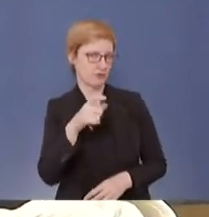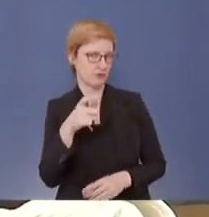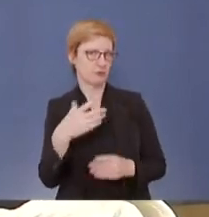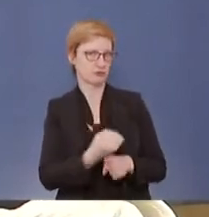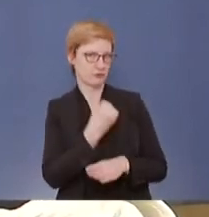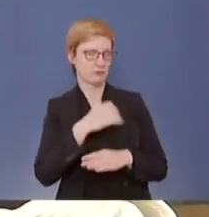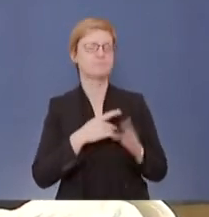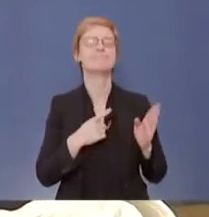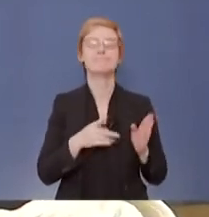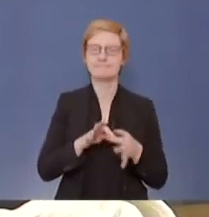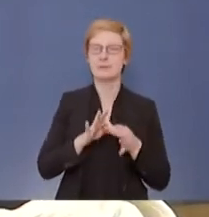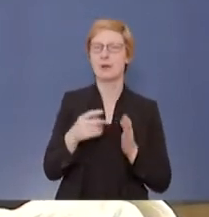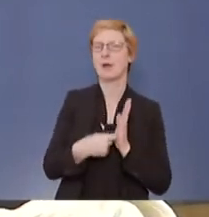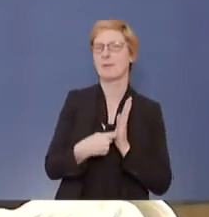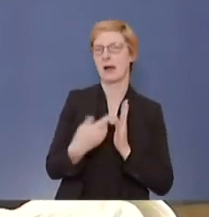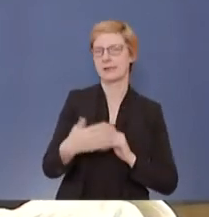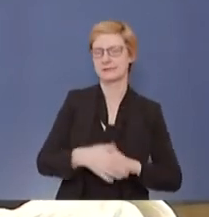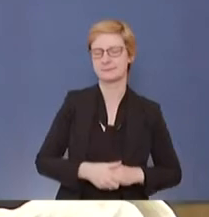Herr Kautz,